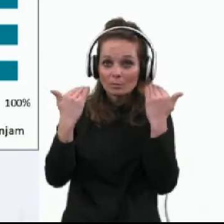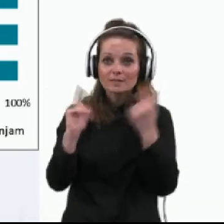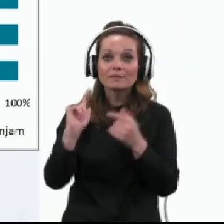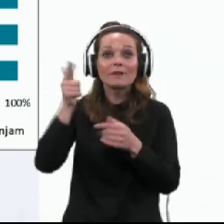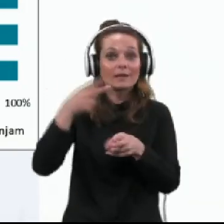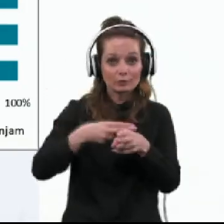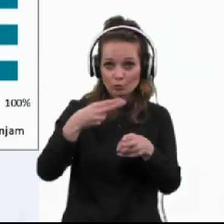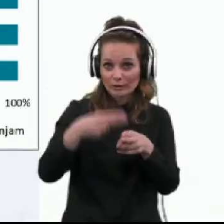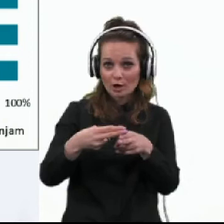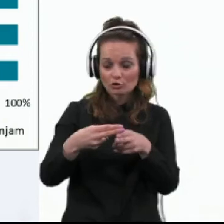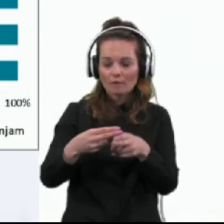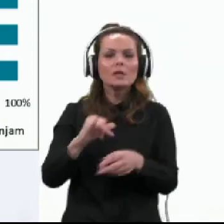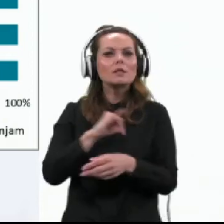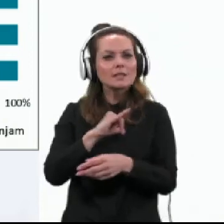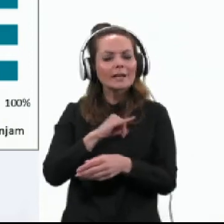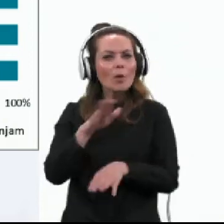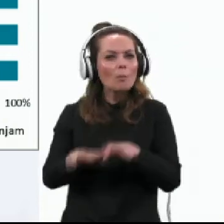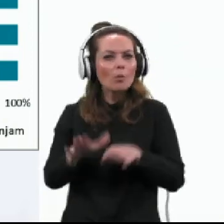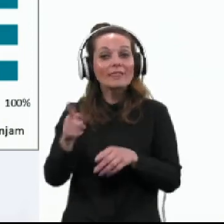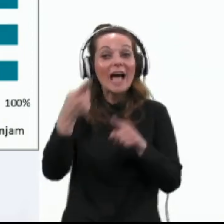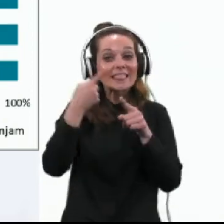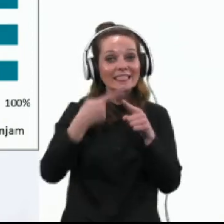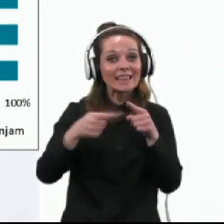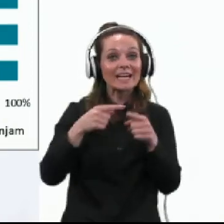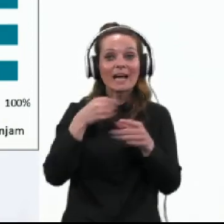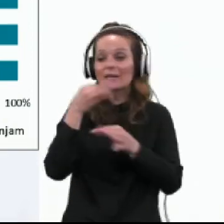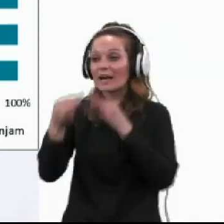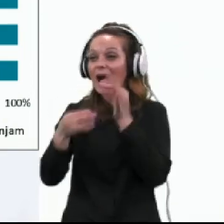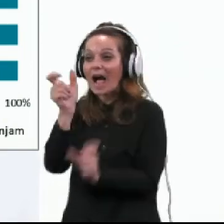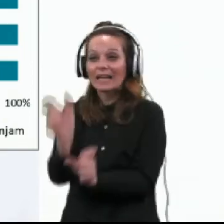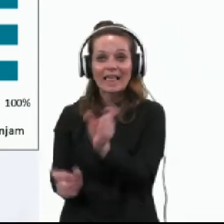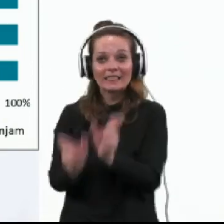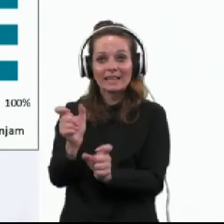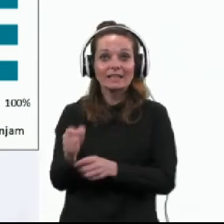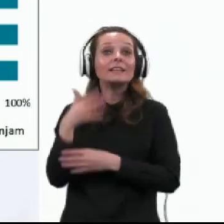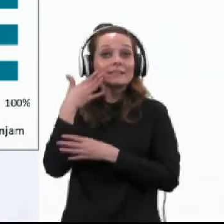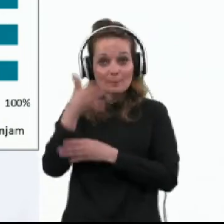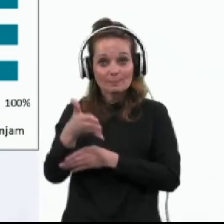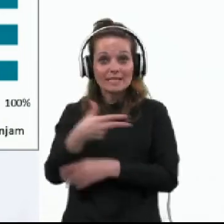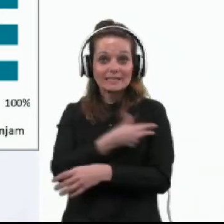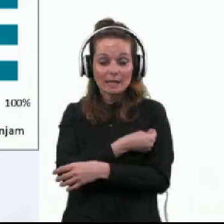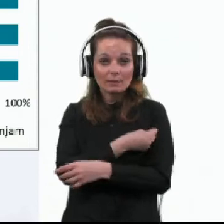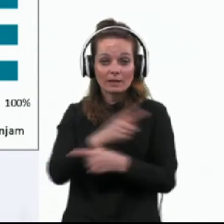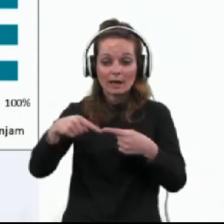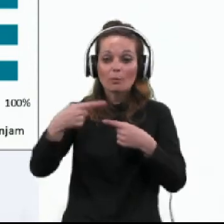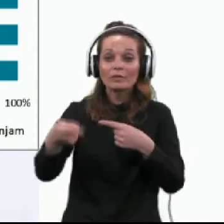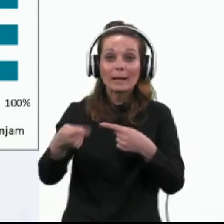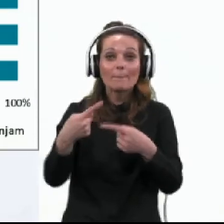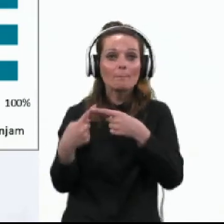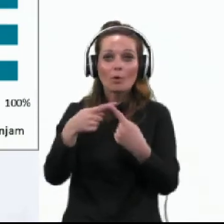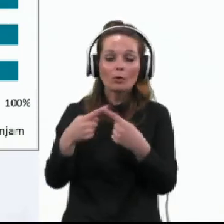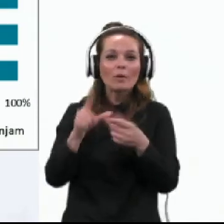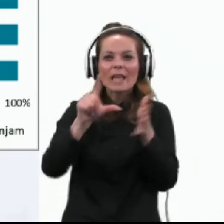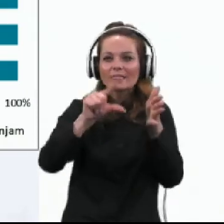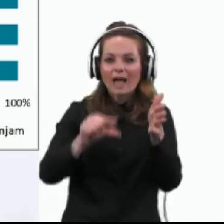tujini. Zanimivo je morda, delež anketerancev, ki bi se cepili po tem pogojom, je